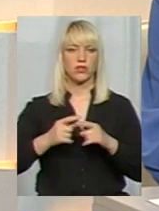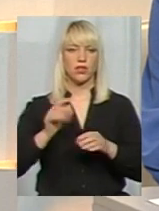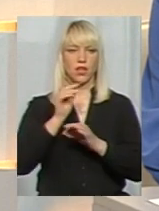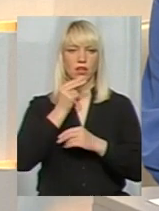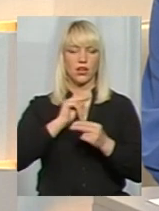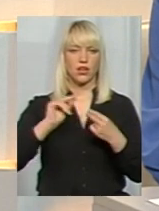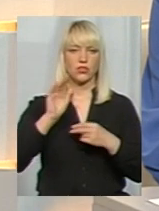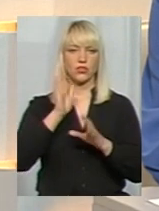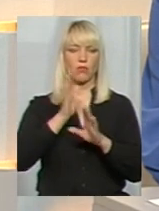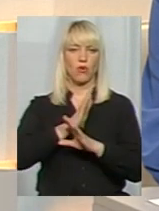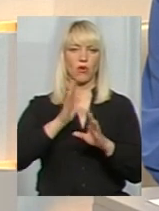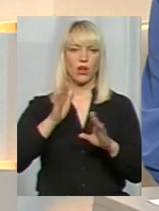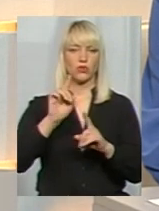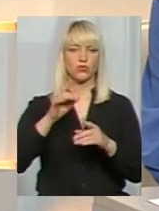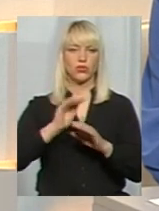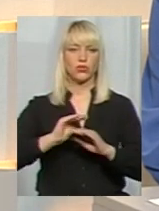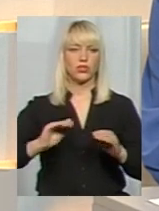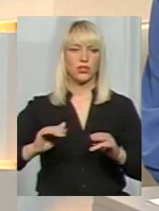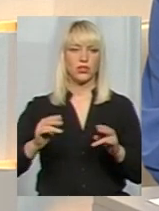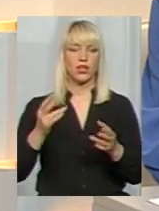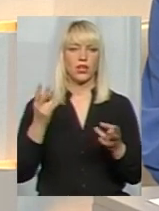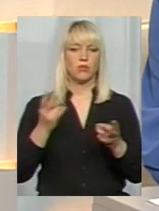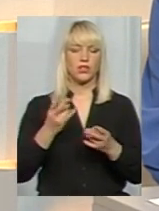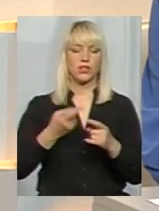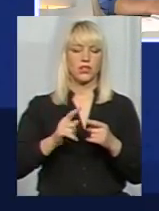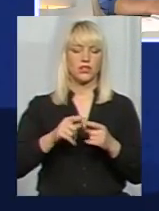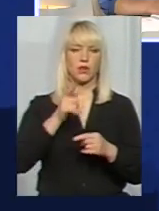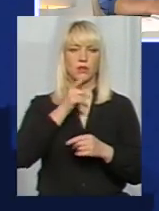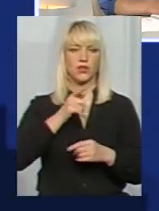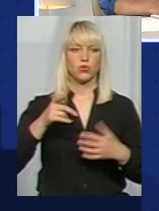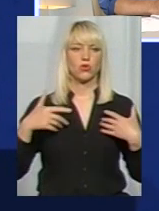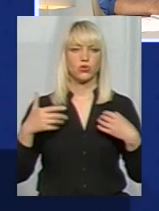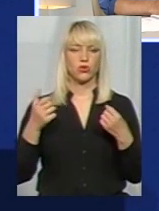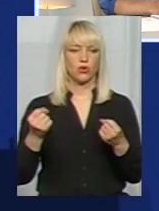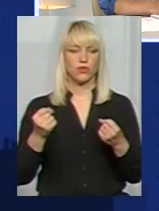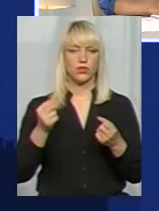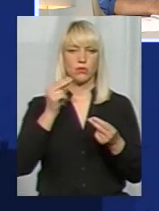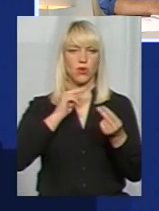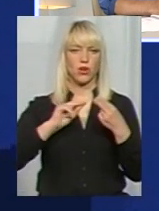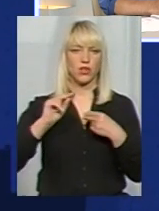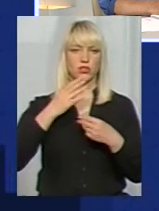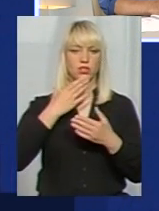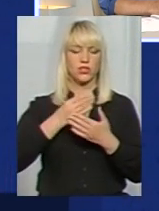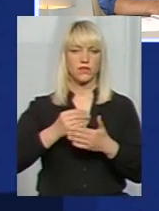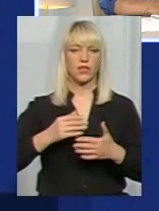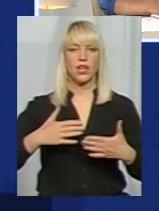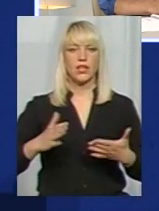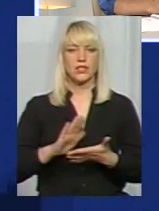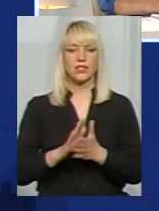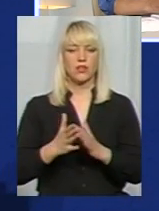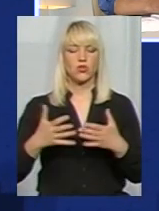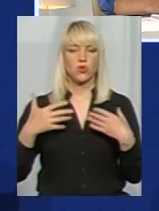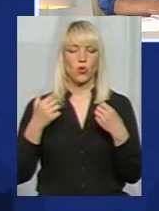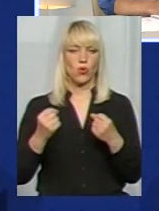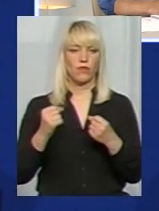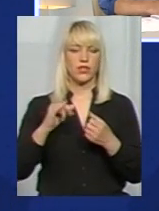напевно, пора, тому що діти мають за цей період оздоровитись, поліпшити свій стан здоров'я і поліпшити